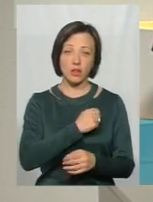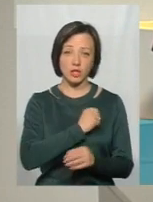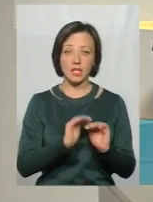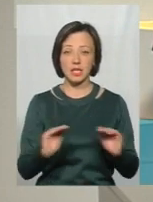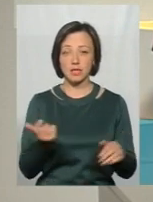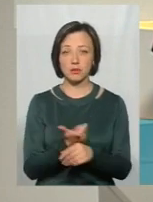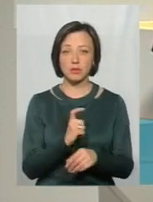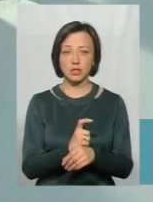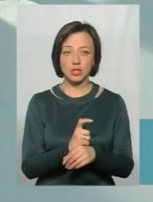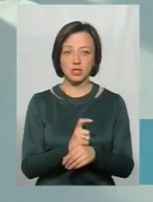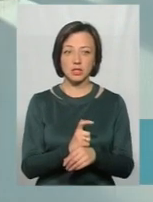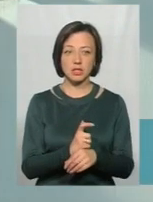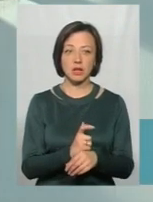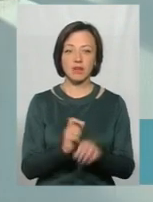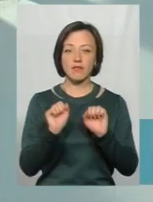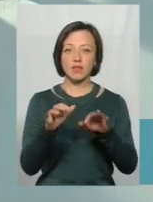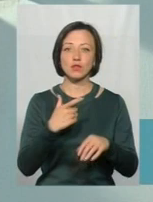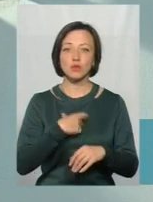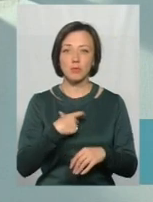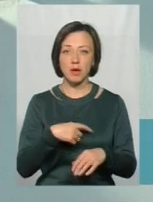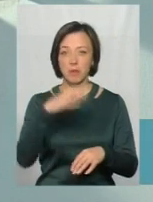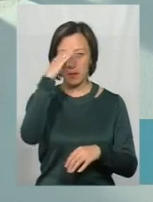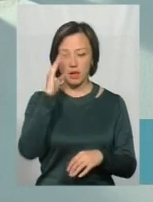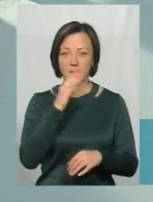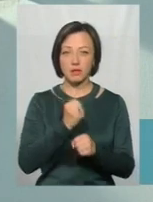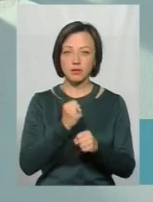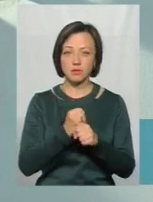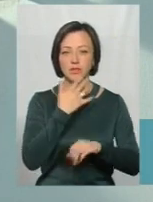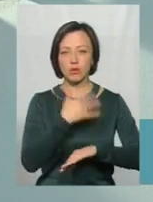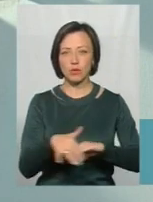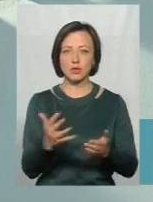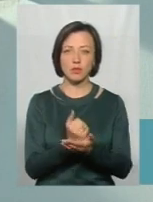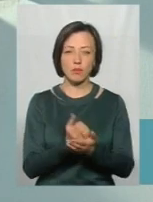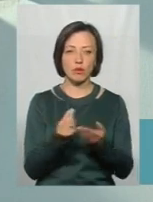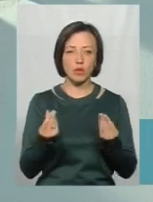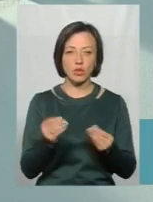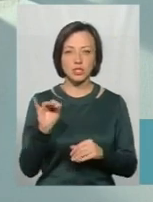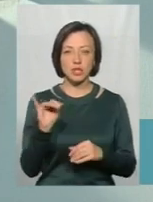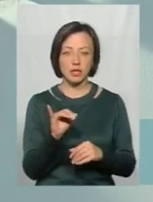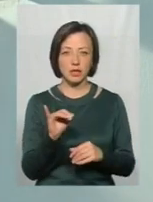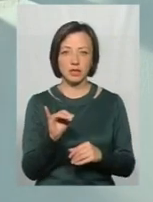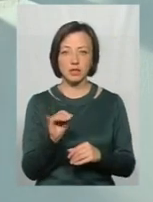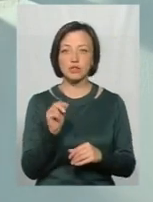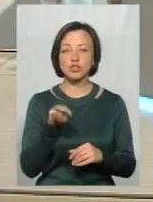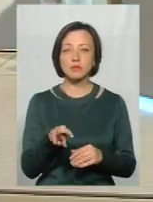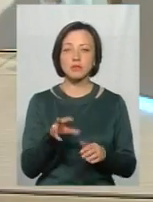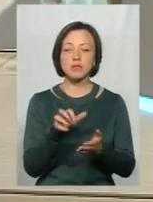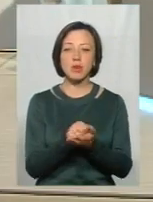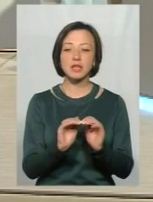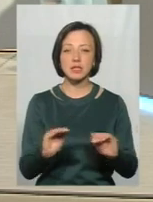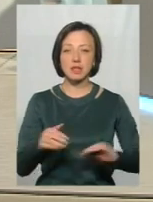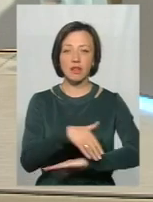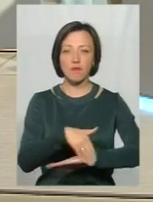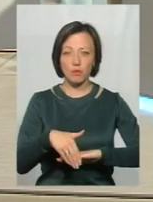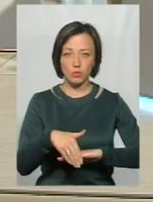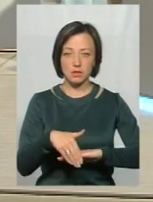діти більш відірвані собі, батьки працюють, нерідко вони працюють за кордоном, заробляють гроші. І чим займаються здебільшого діти на